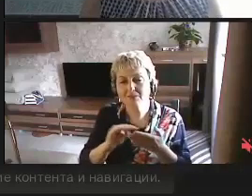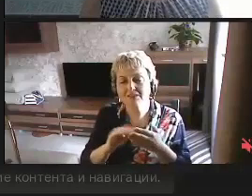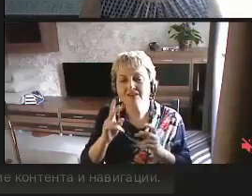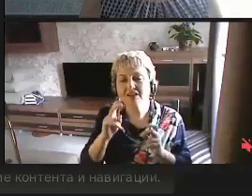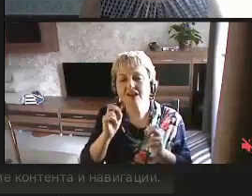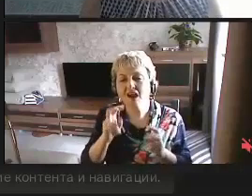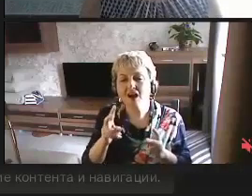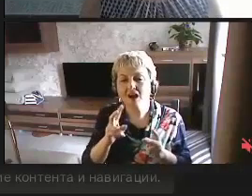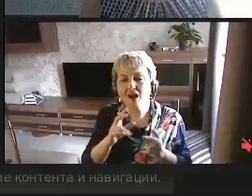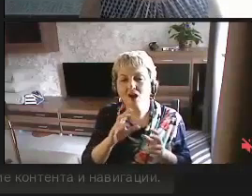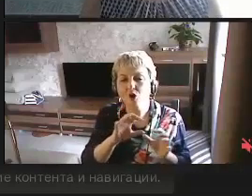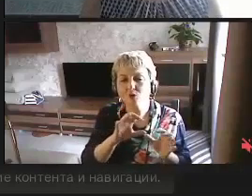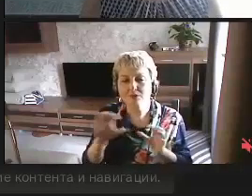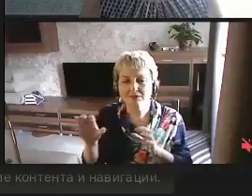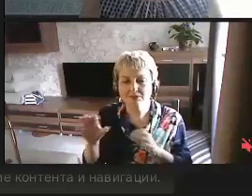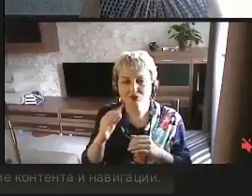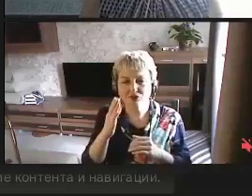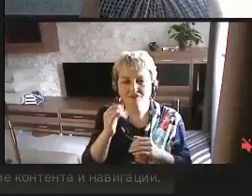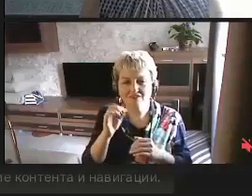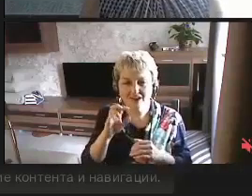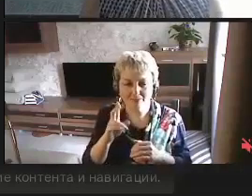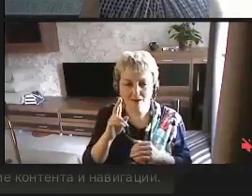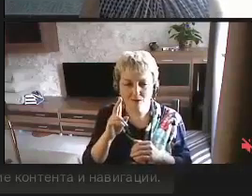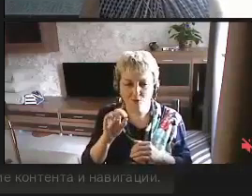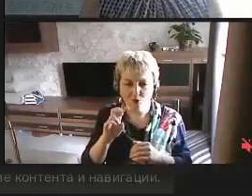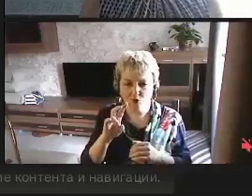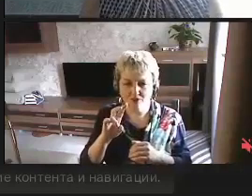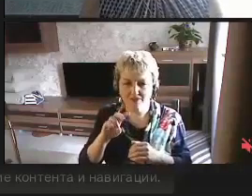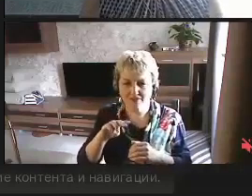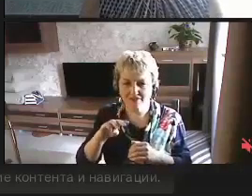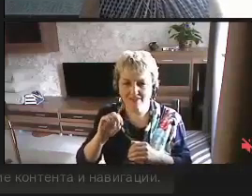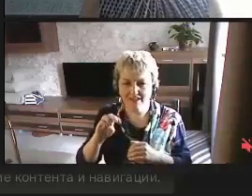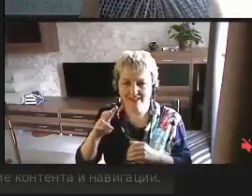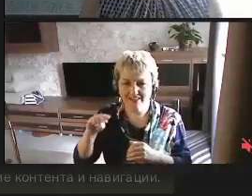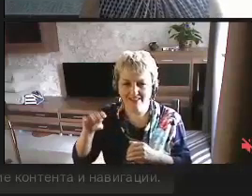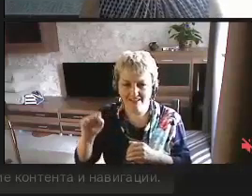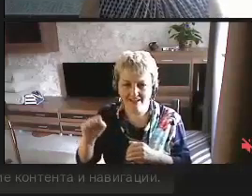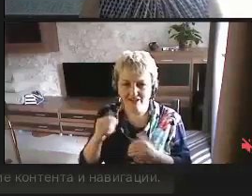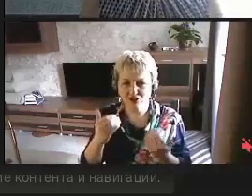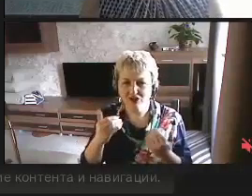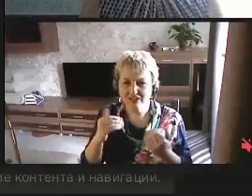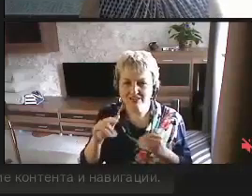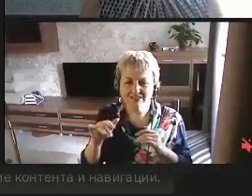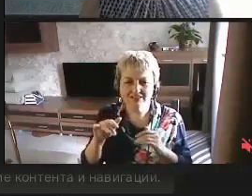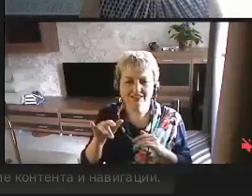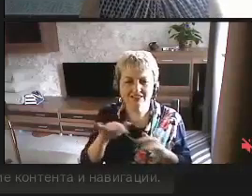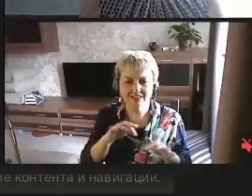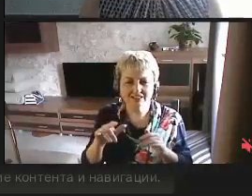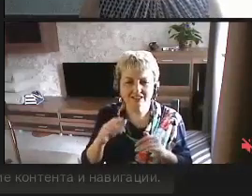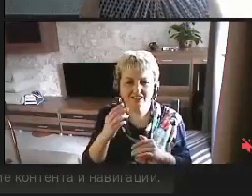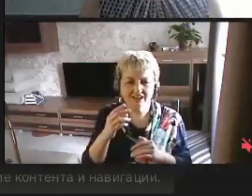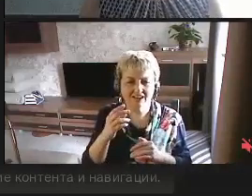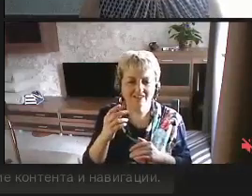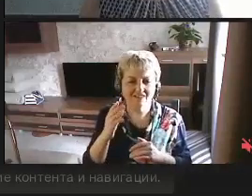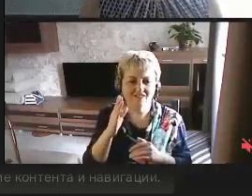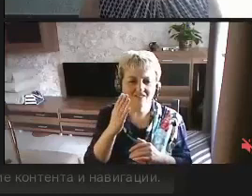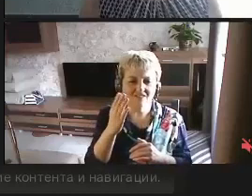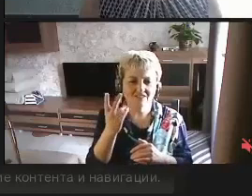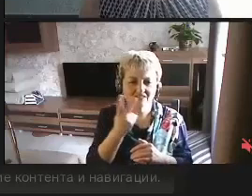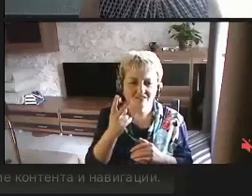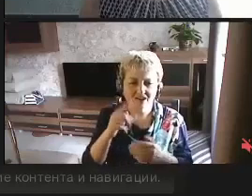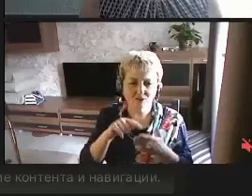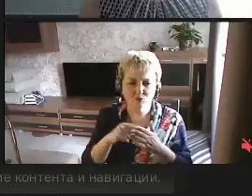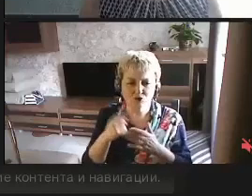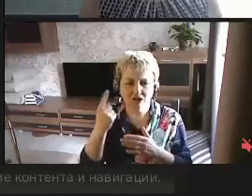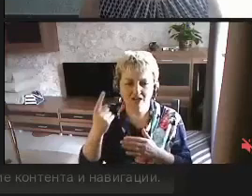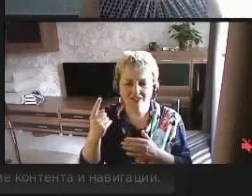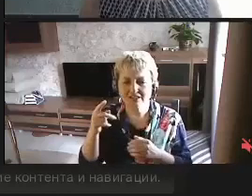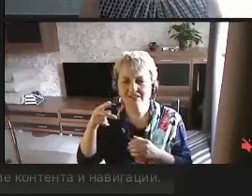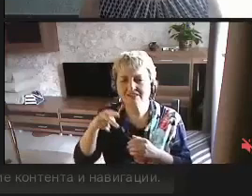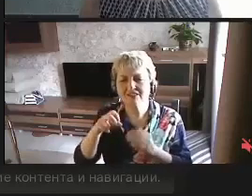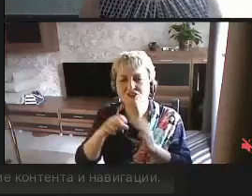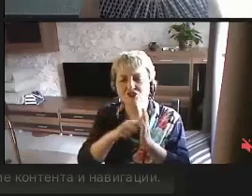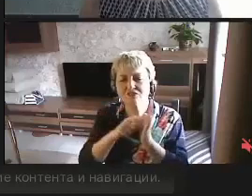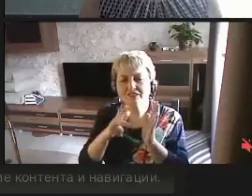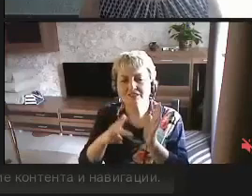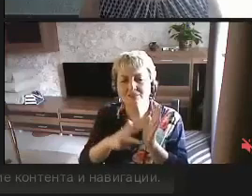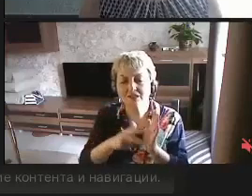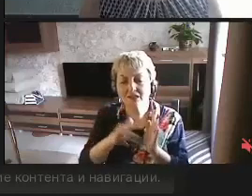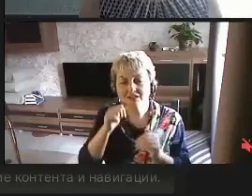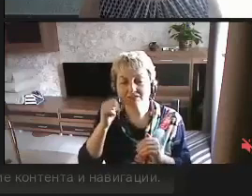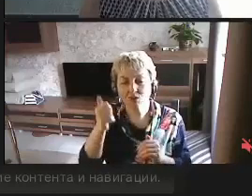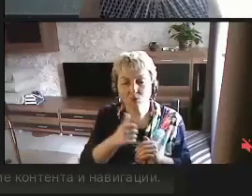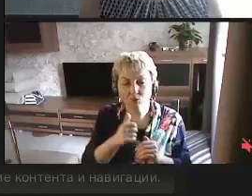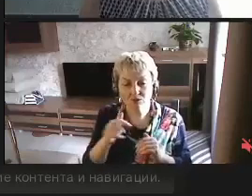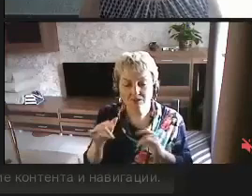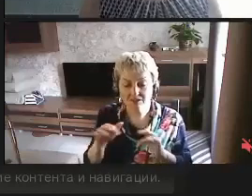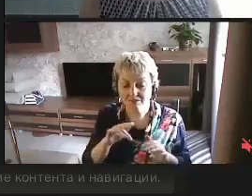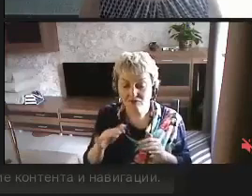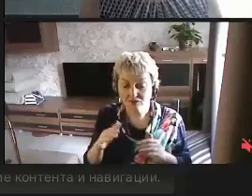обеспечить доступность веб-контента. Сейчас действует версия 2.1 2018 года, и